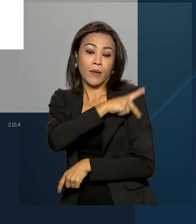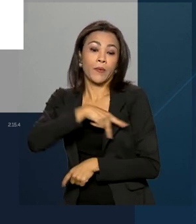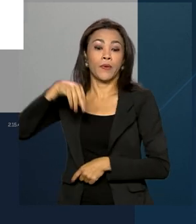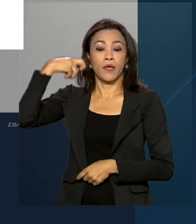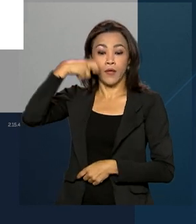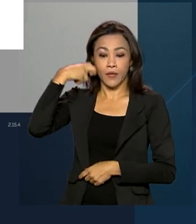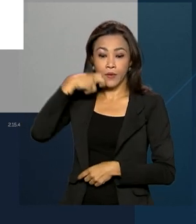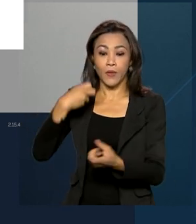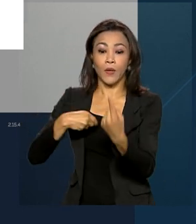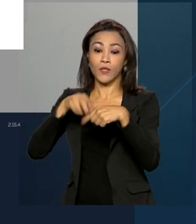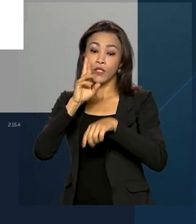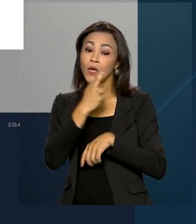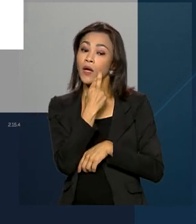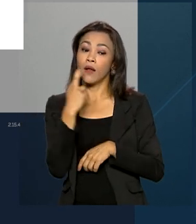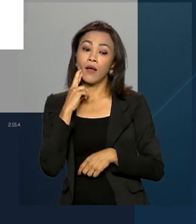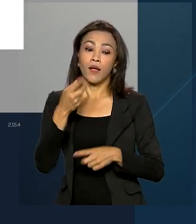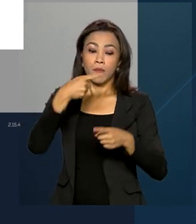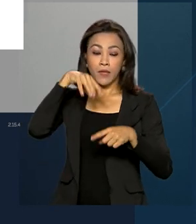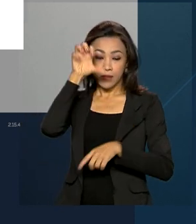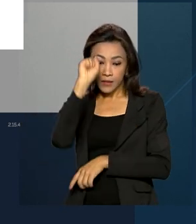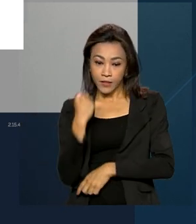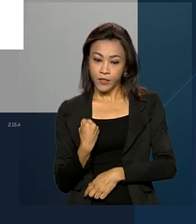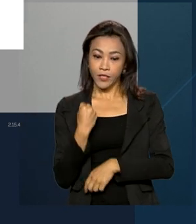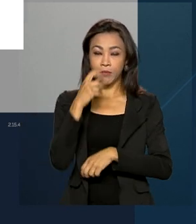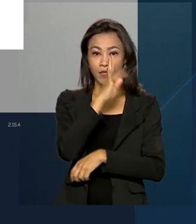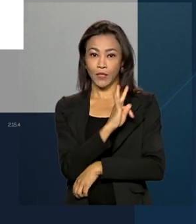Rio Grande do Norte, Roraima, Sergipe e Tocantins. aí,夾amos para E